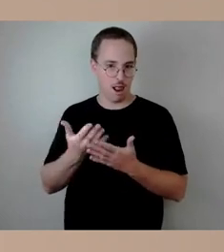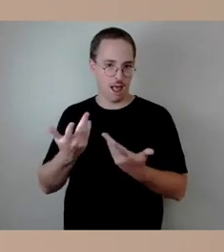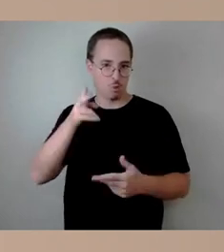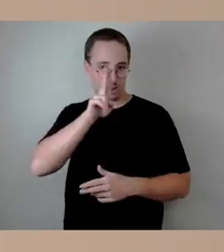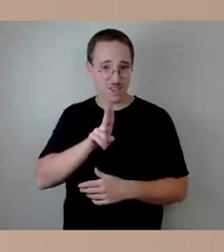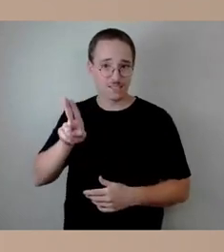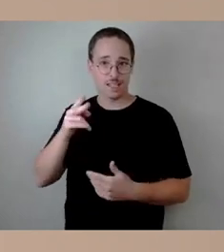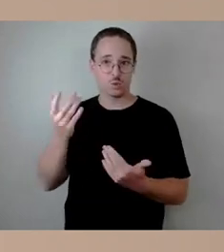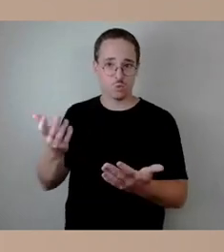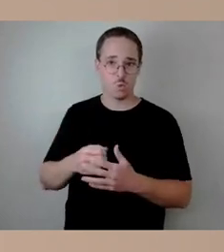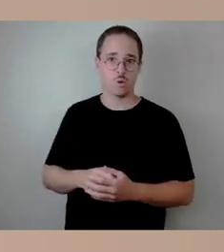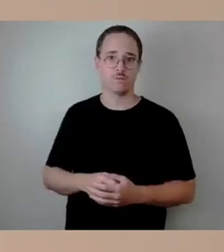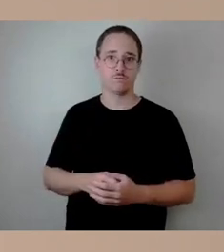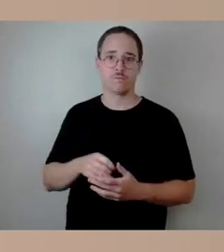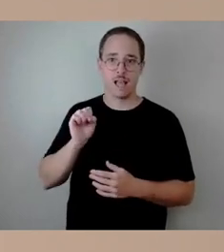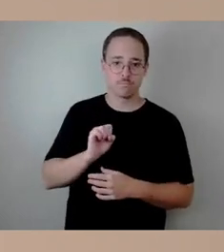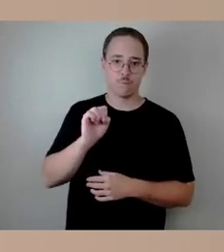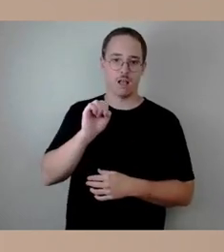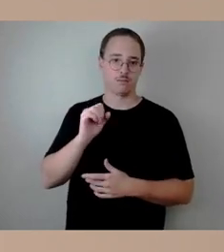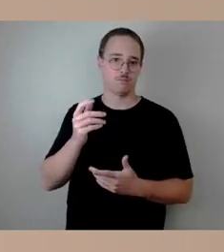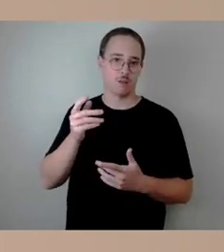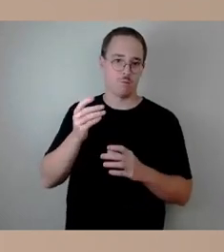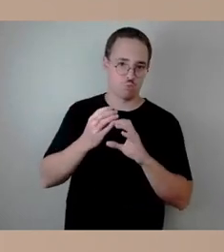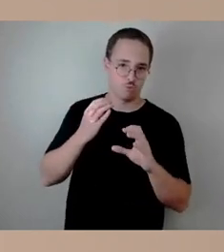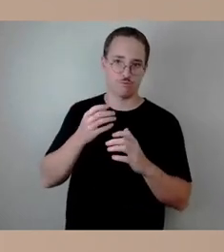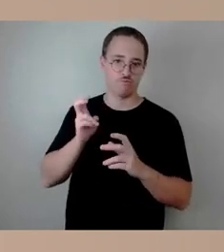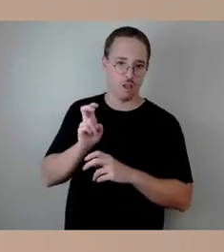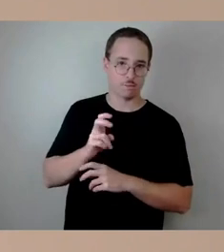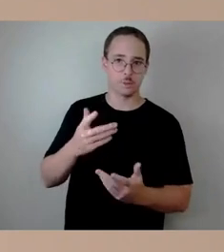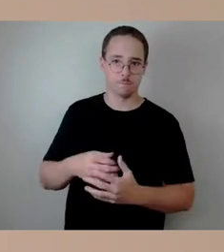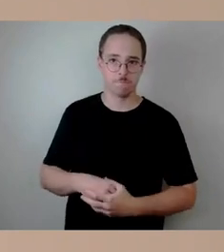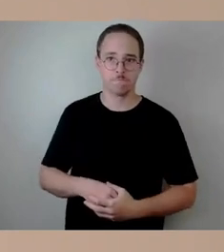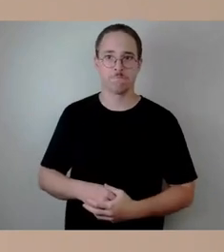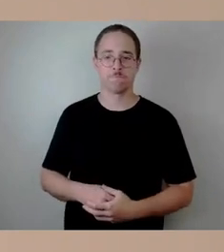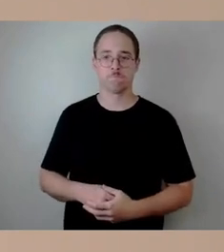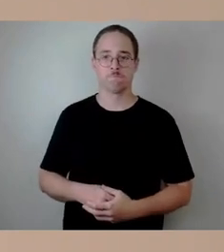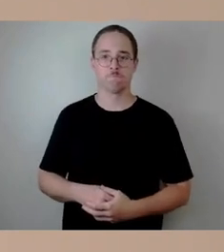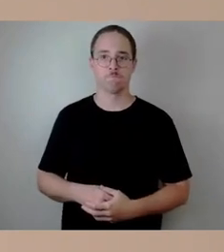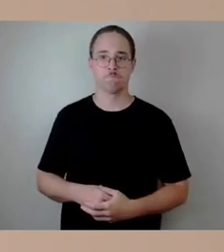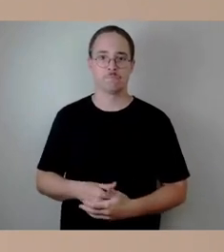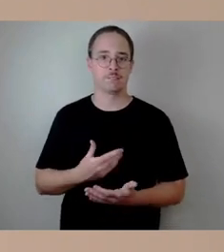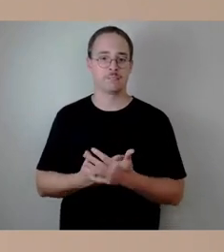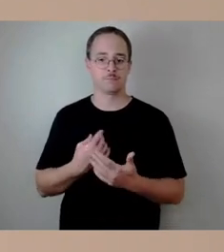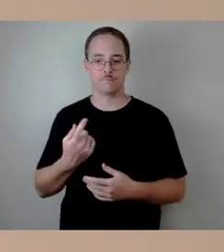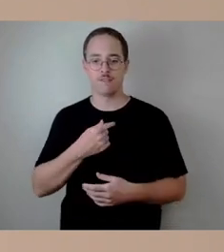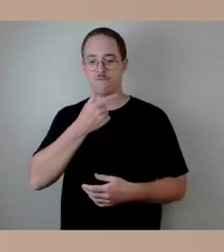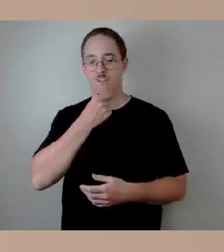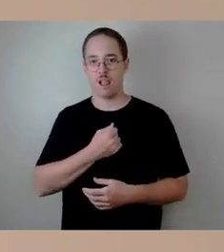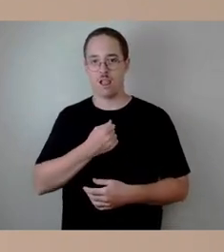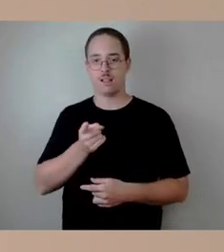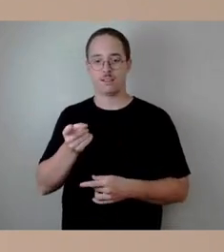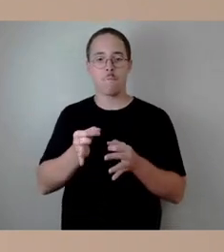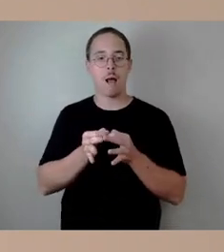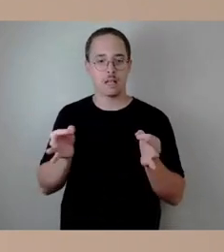sodass wir wollen, dass die Maßnahme sozusagen im Landesbedeutsamen, als